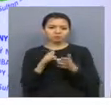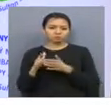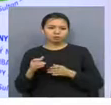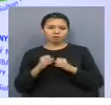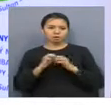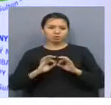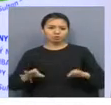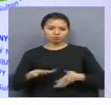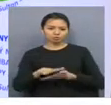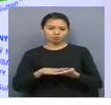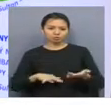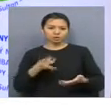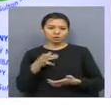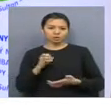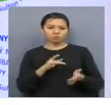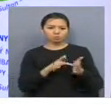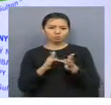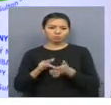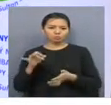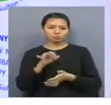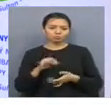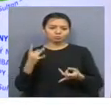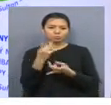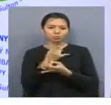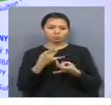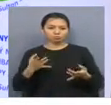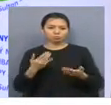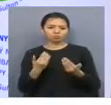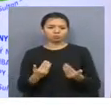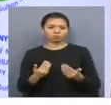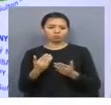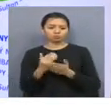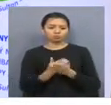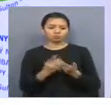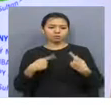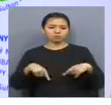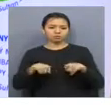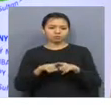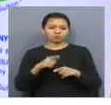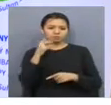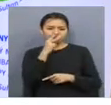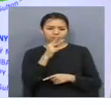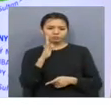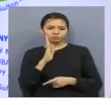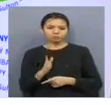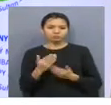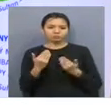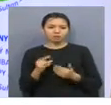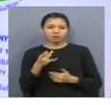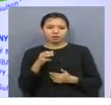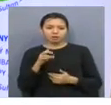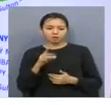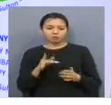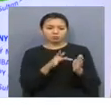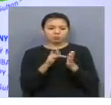дамыған. Бұрыбай әкотуризм сияқты тарих мәденер салыптасты жөне қазіргі заманға бағыт арашындағы үлісімділіктің көрінісі болып табылады. Әкотуризм